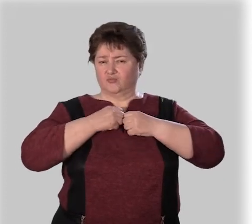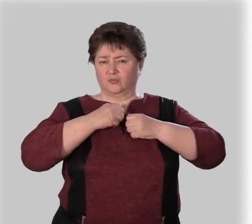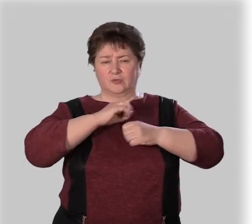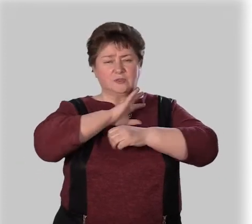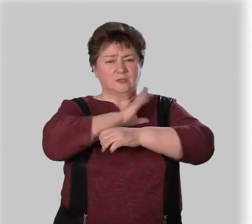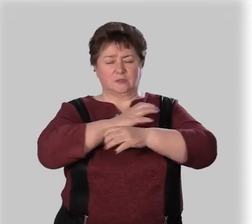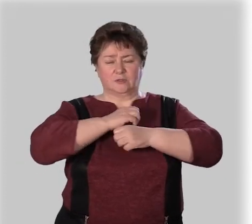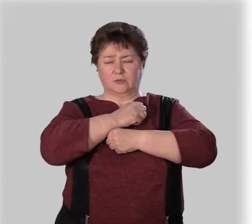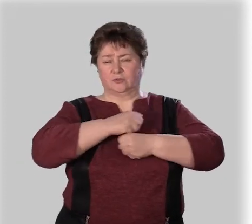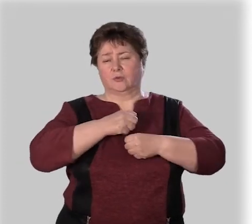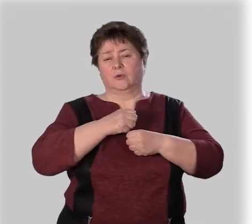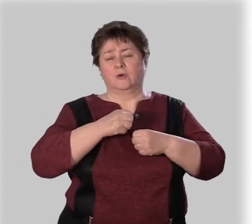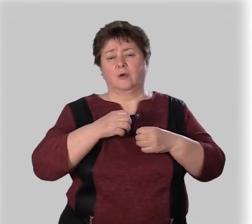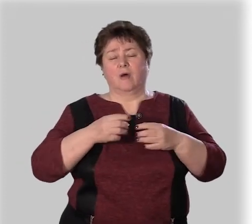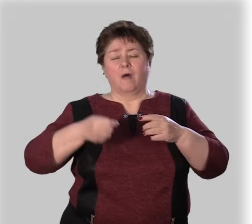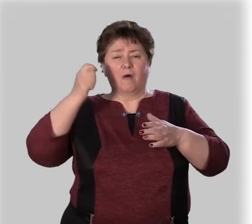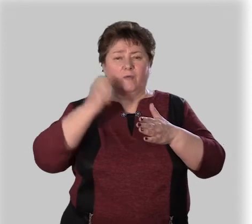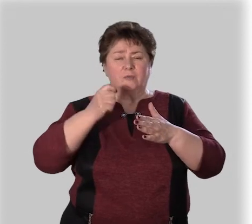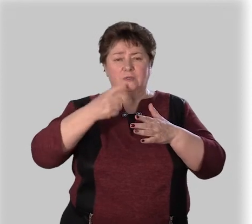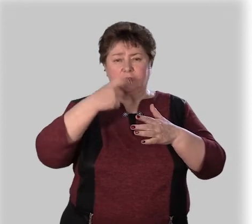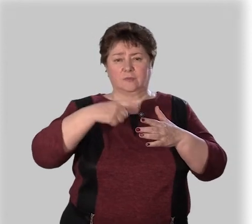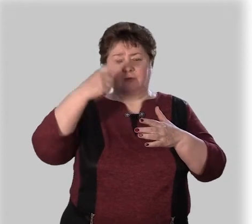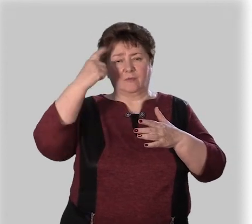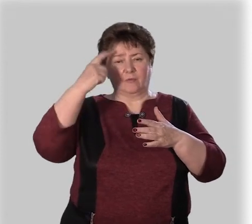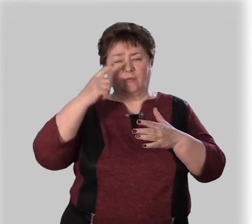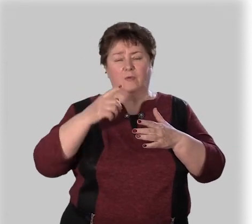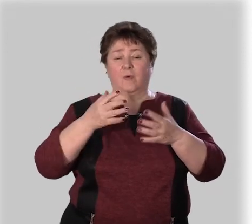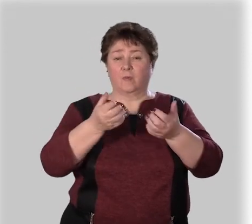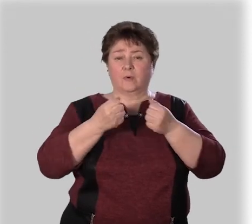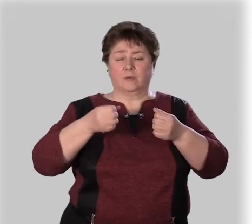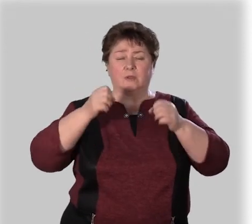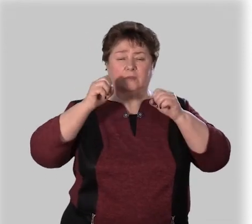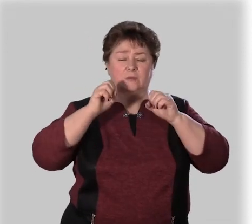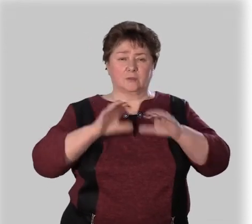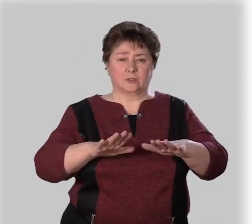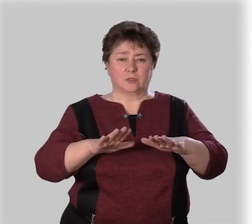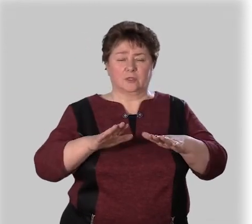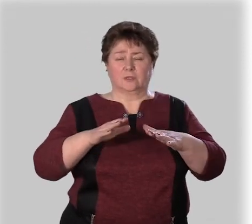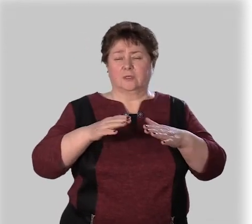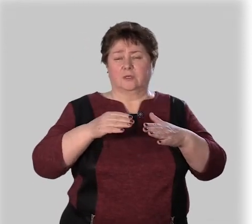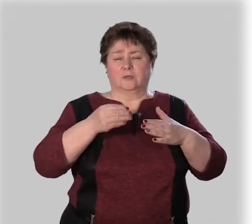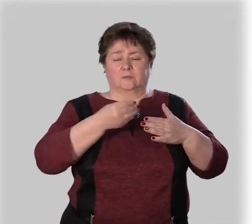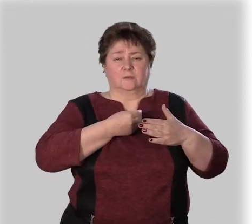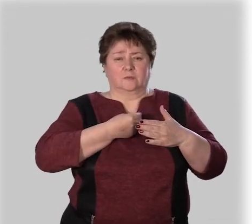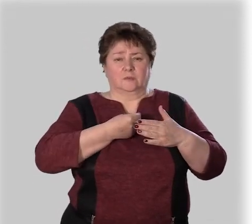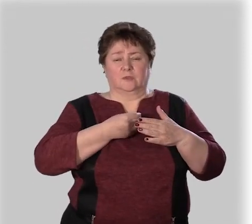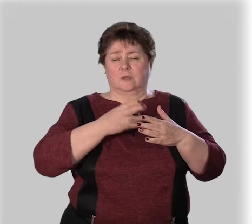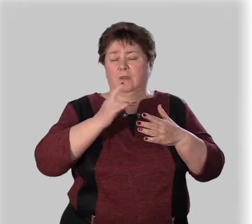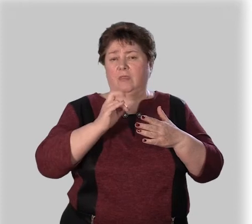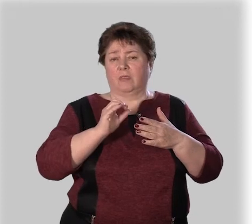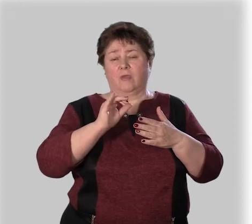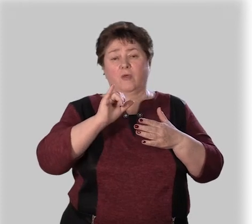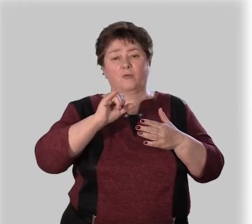ярости Вбить себе в голову Принять какое-то решение На чем-то настаивать и не